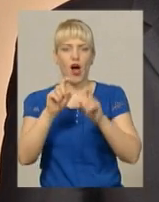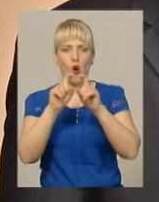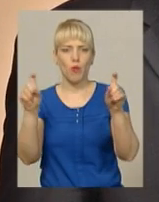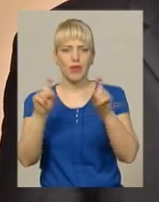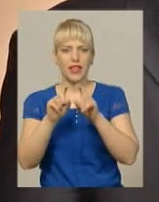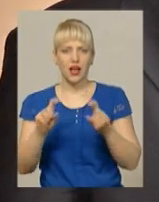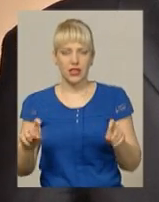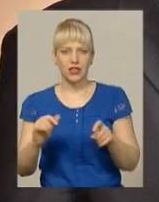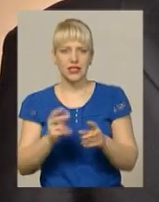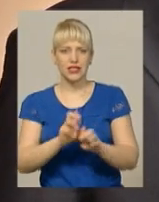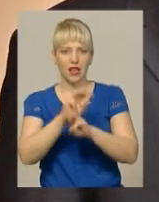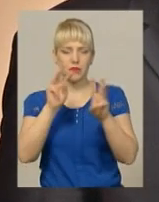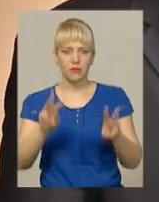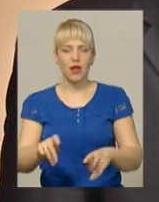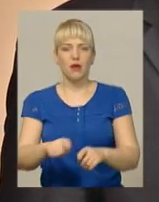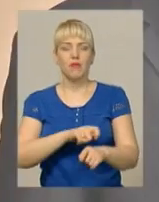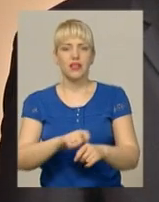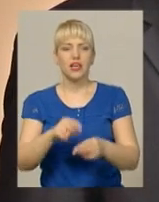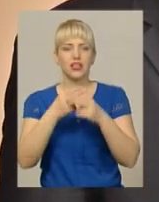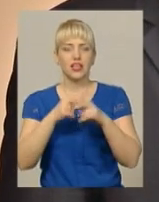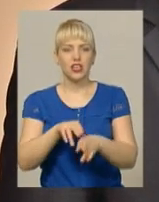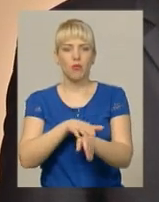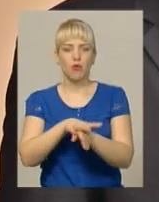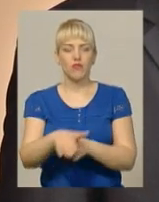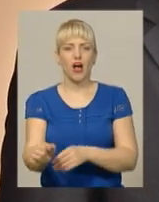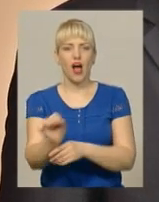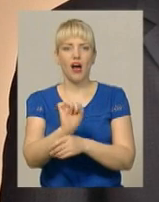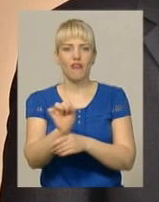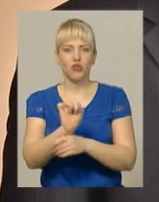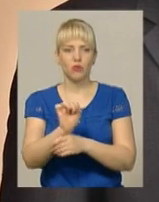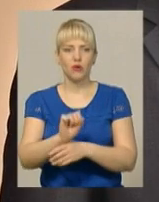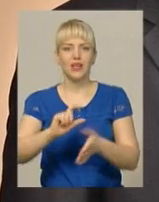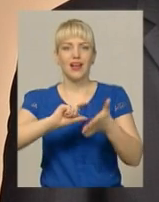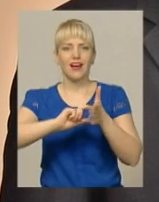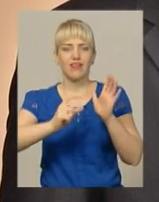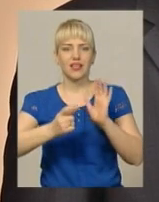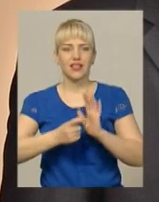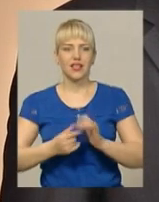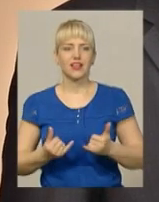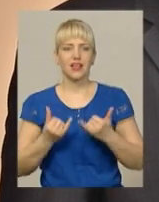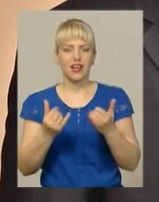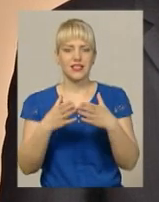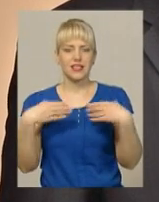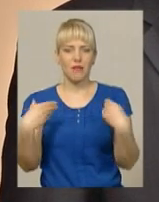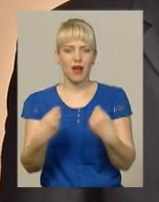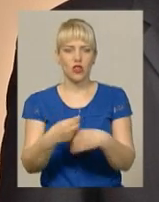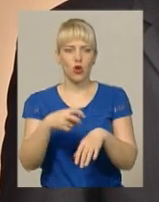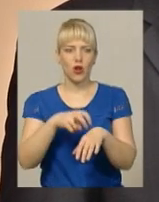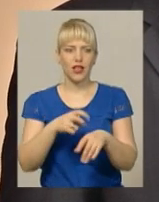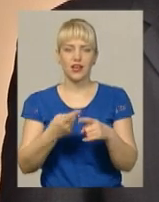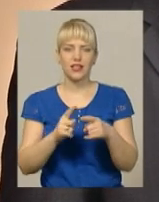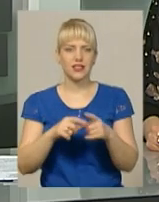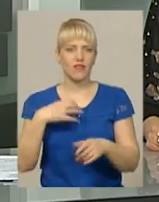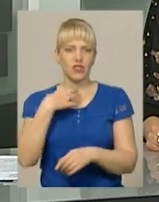матеріально-технічно повністю автомобіль і квартира для сімейного лікаря. Це дуже важливо.